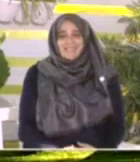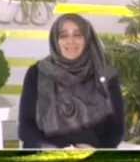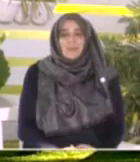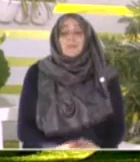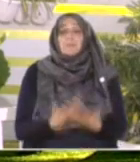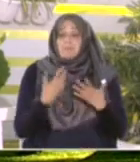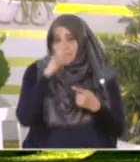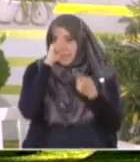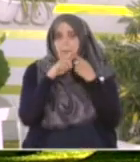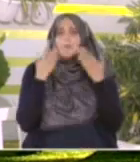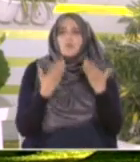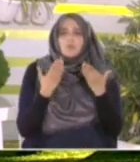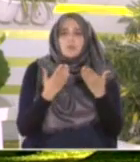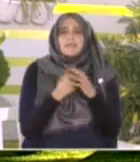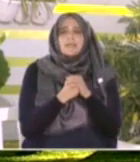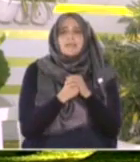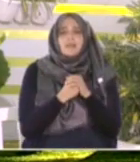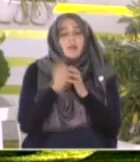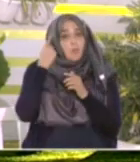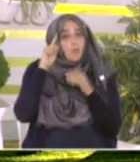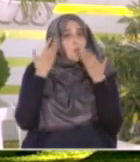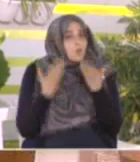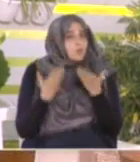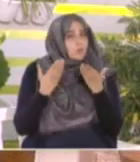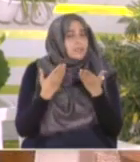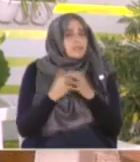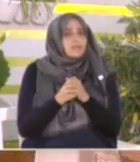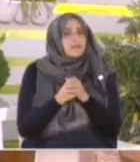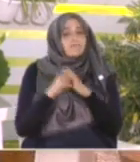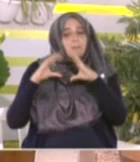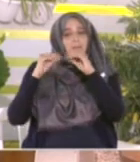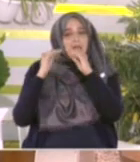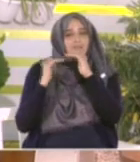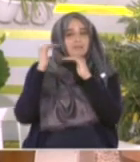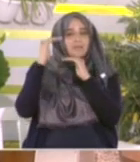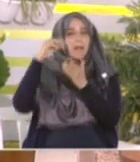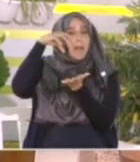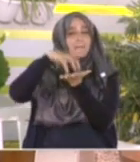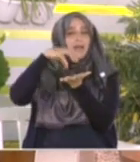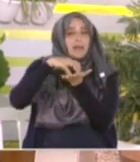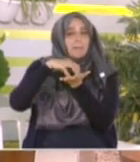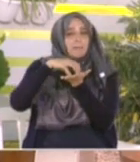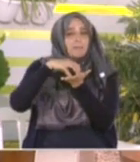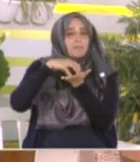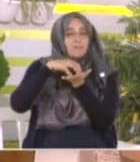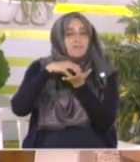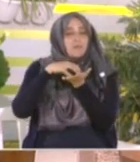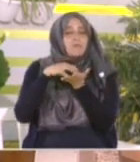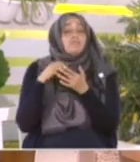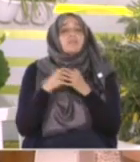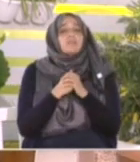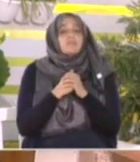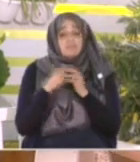موضوعنا مشاهدين الكرام لهذا اليوم مقام إبراهيم و رمزيته هذه الأيام